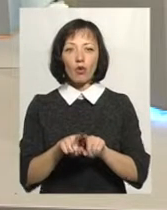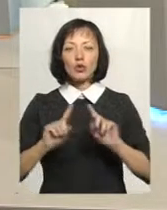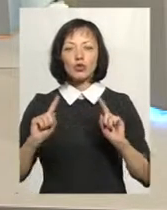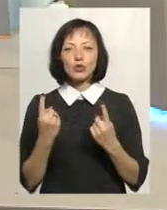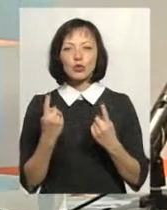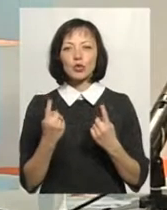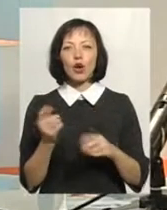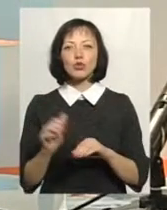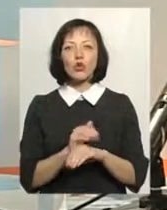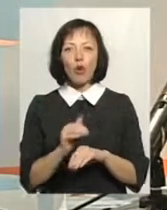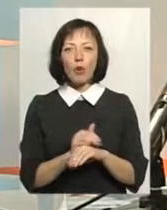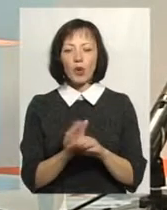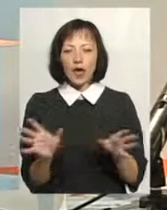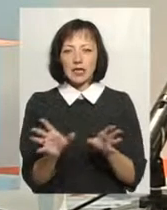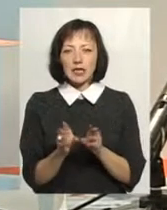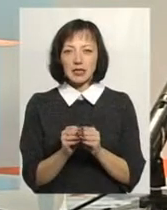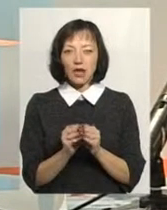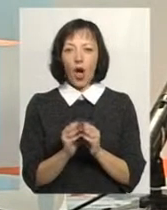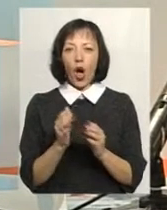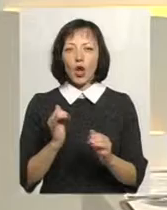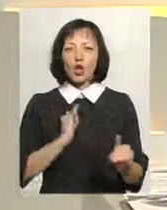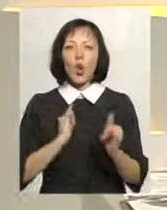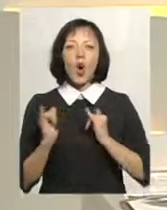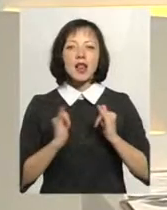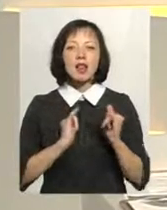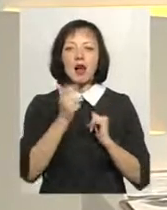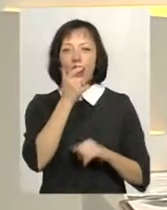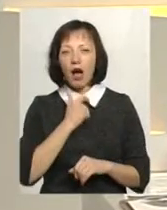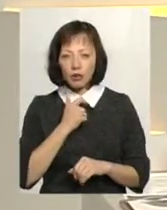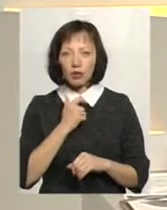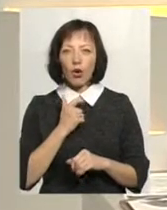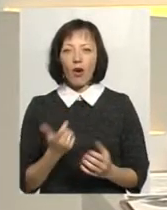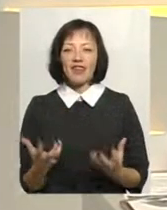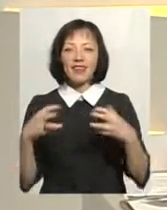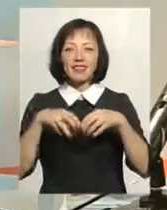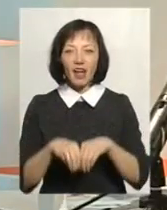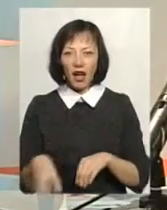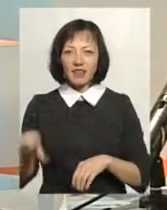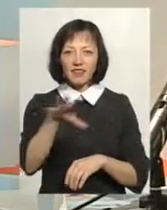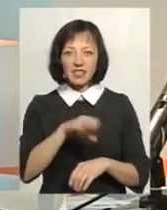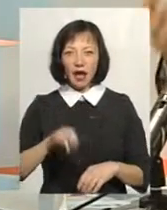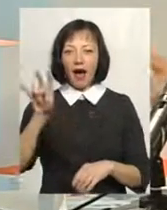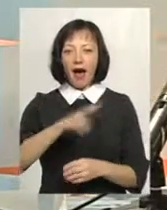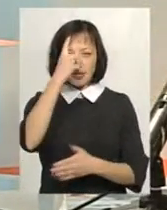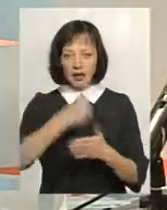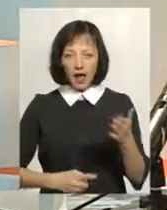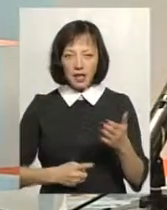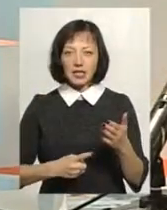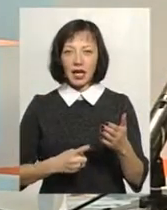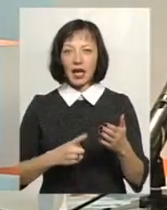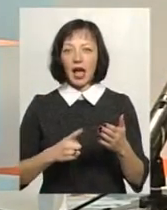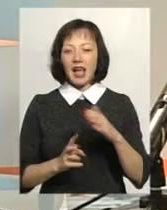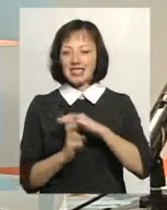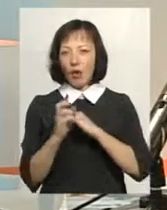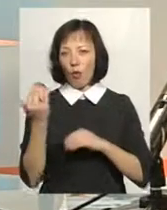доброго, тісного і відкритого, толерантного єднання всіх християнських церков, як ви знаєте. Ось недавно